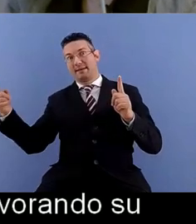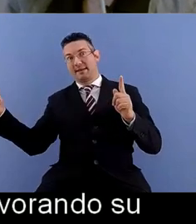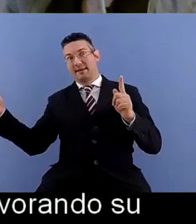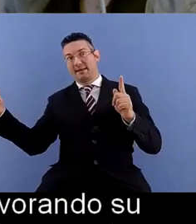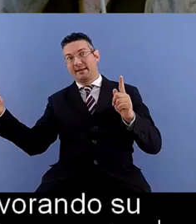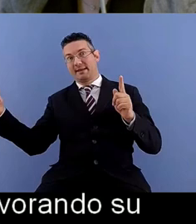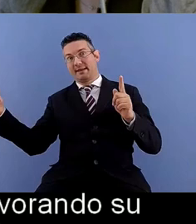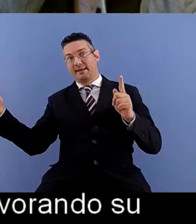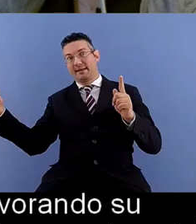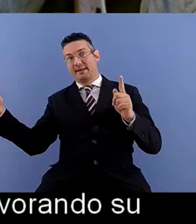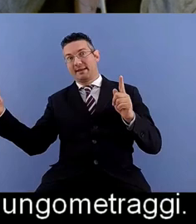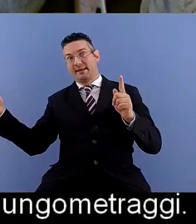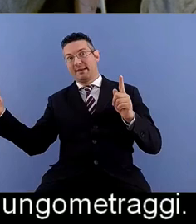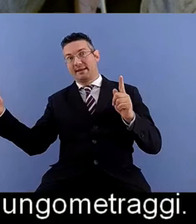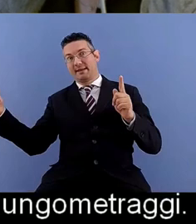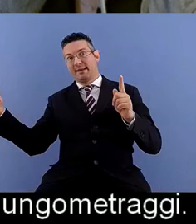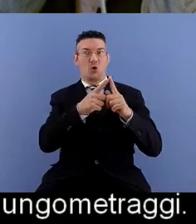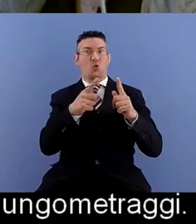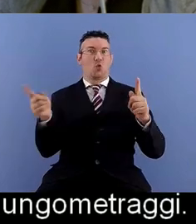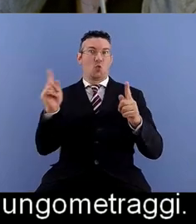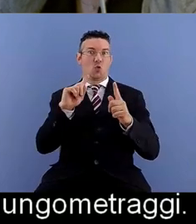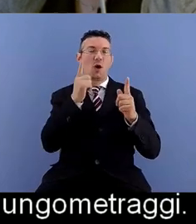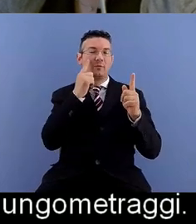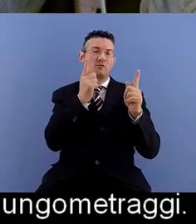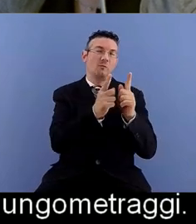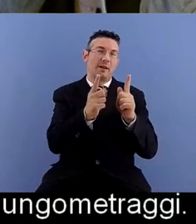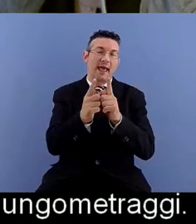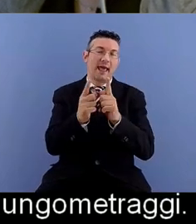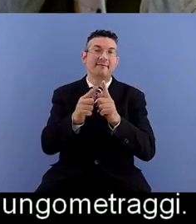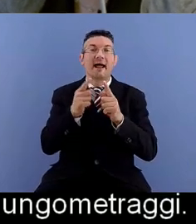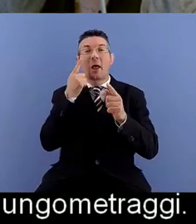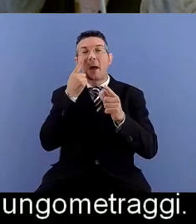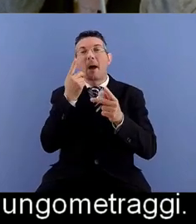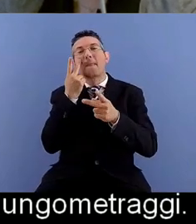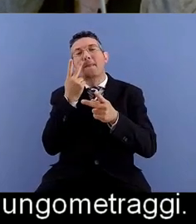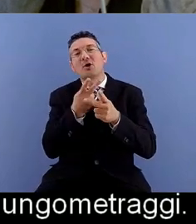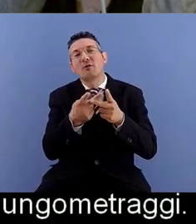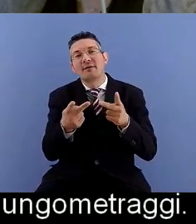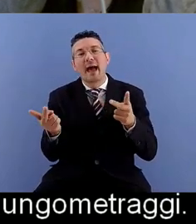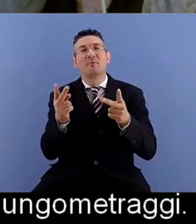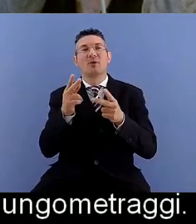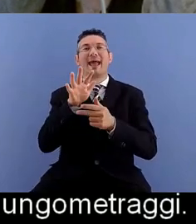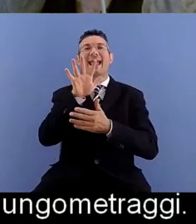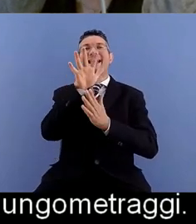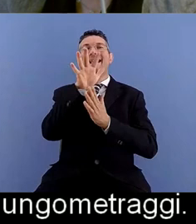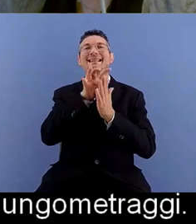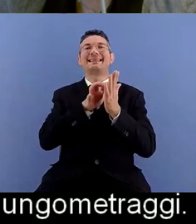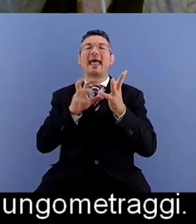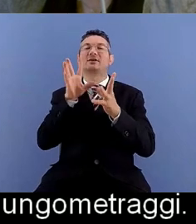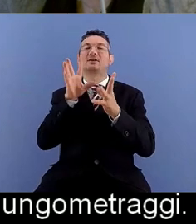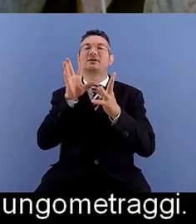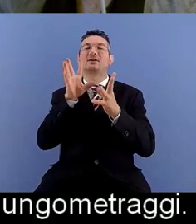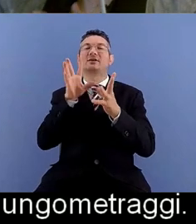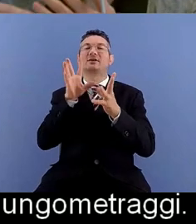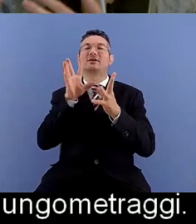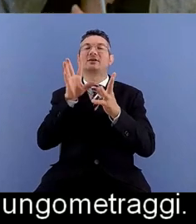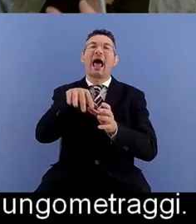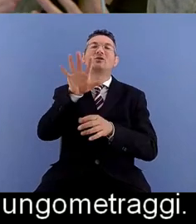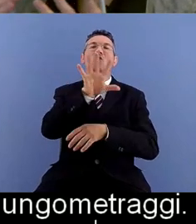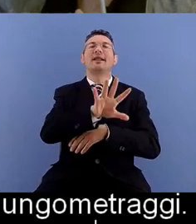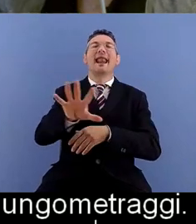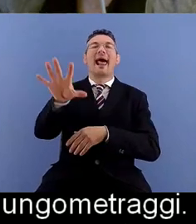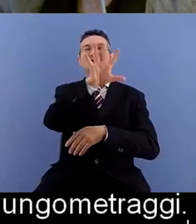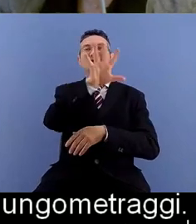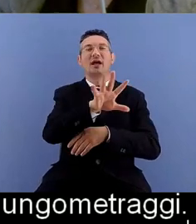stiamo cercando appunto di fare in modo che il testo sia integrato alla scena per evitare quel